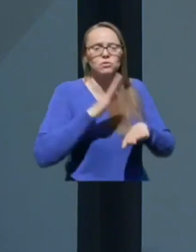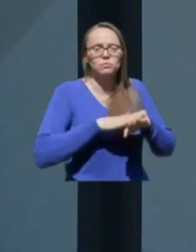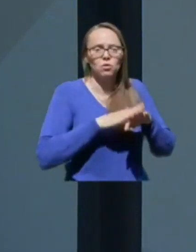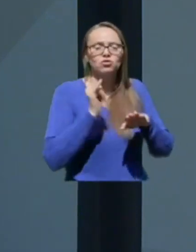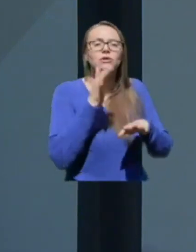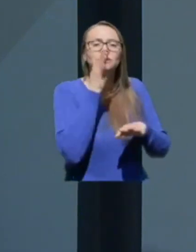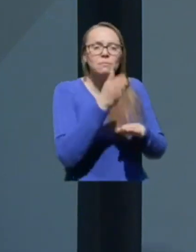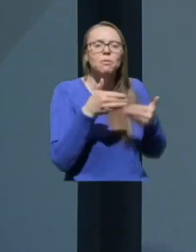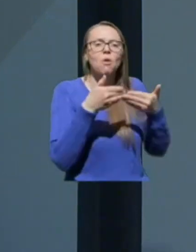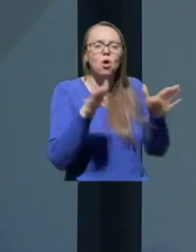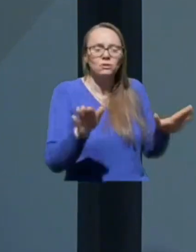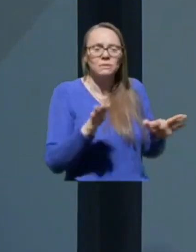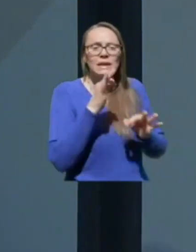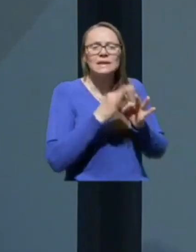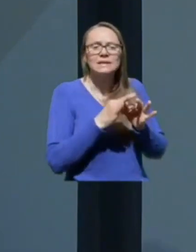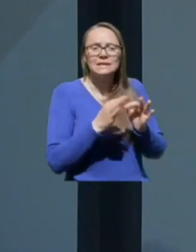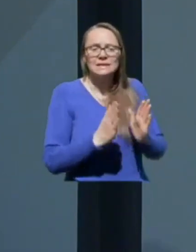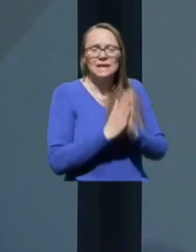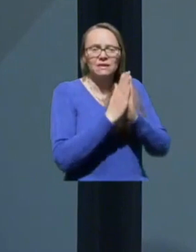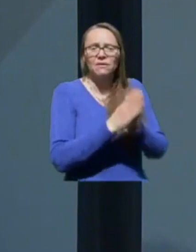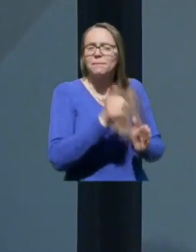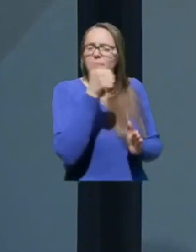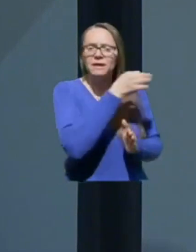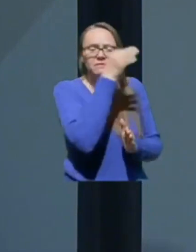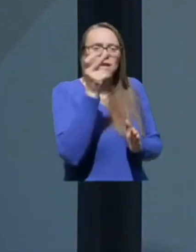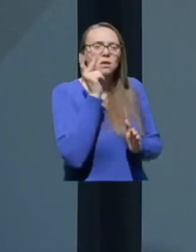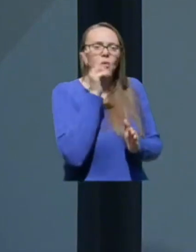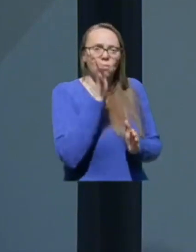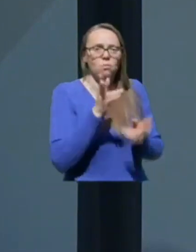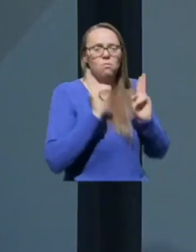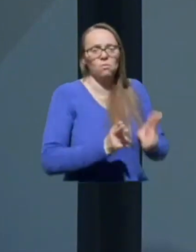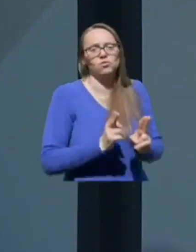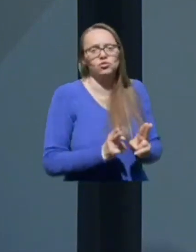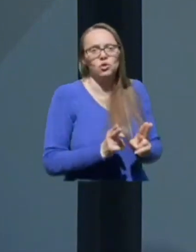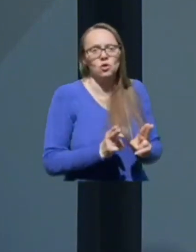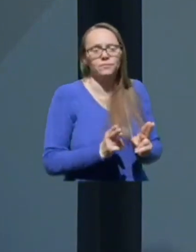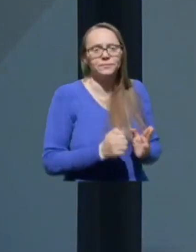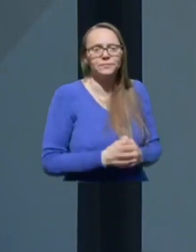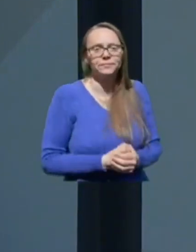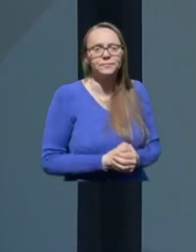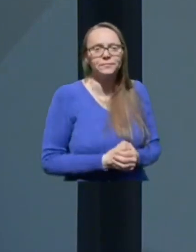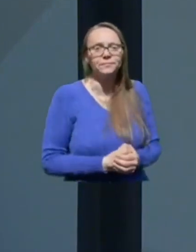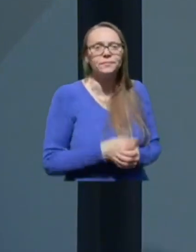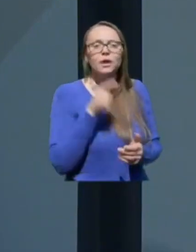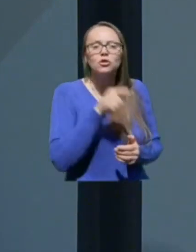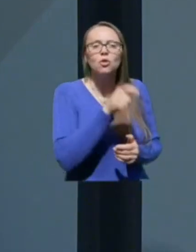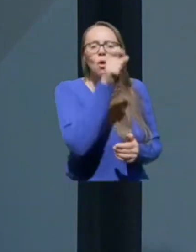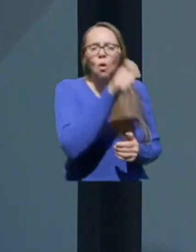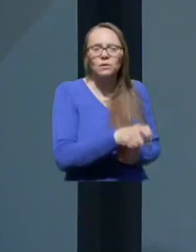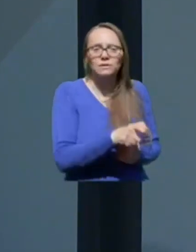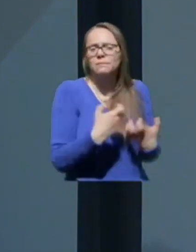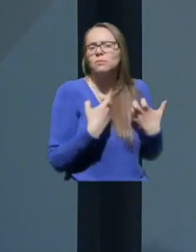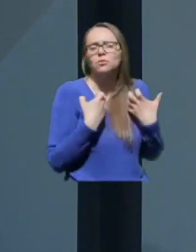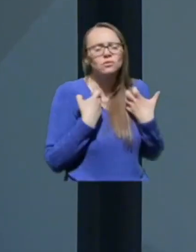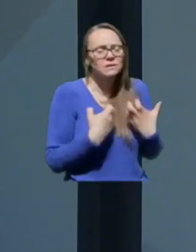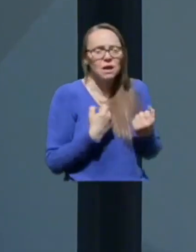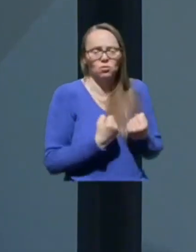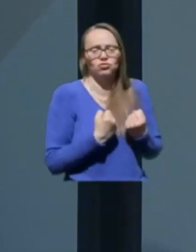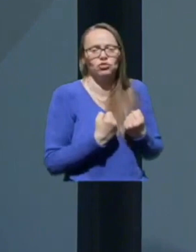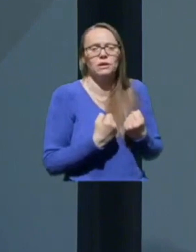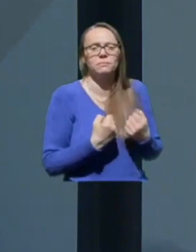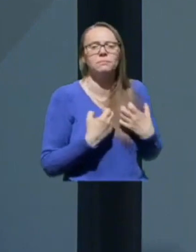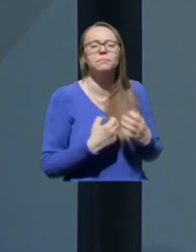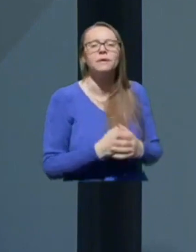da bomo odprli crkve prvi dan, ko bo to mogoče. To si osebno zelo želim in verjamem,